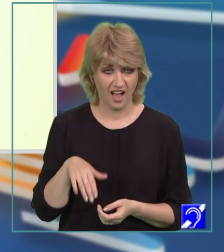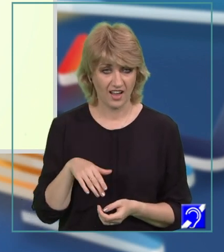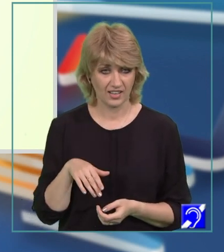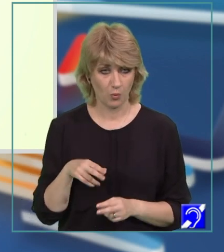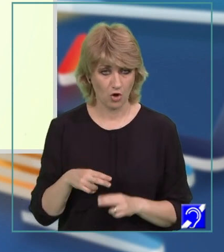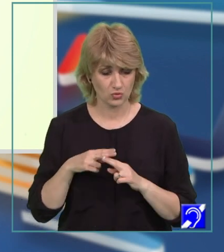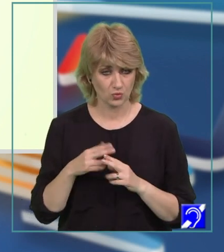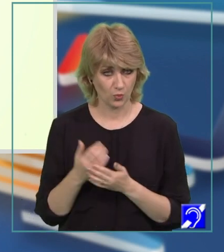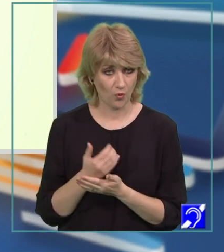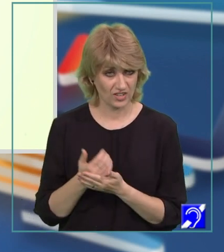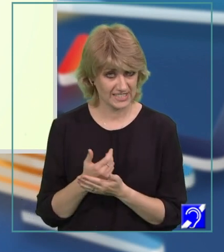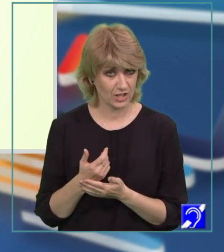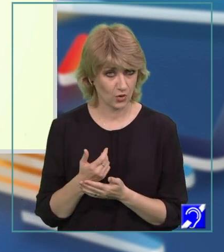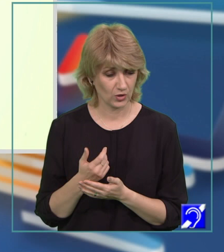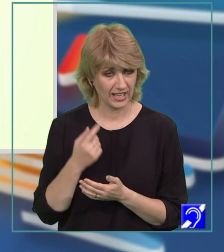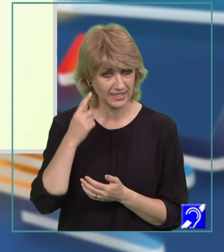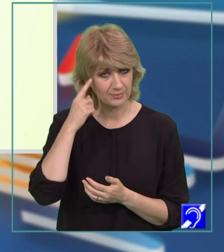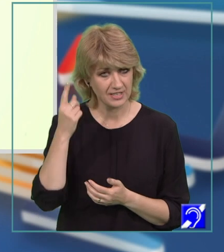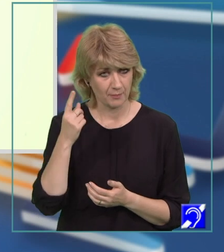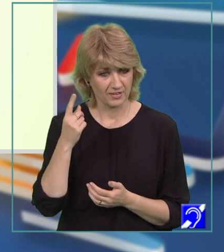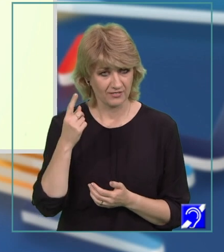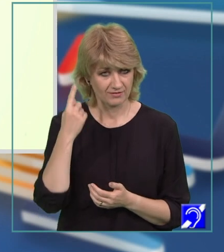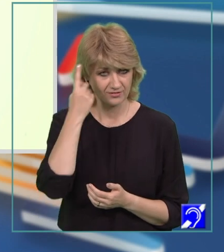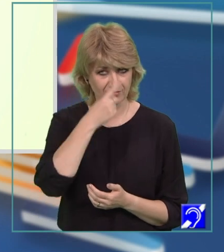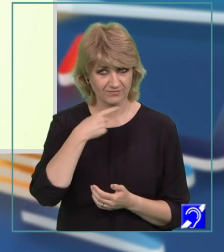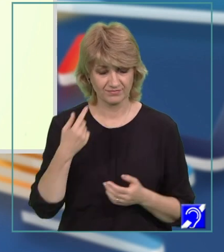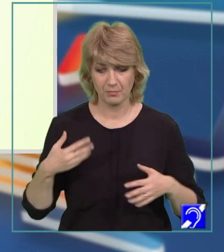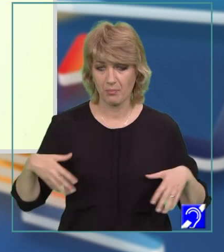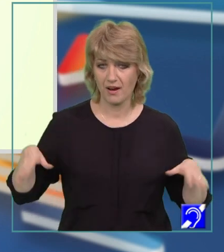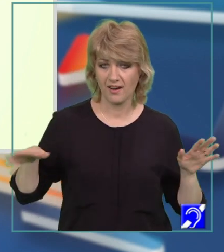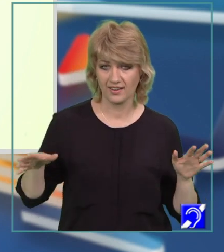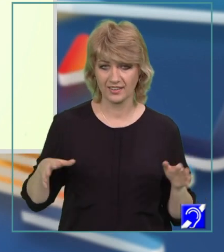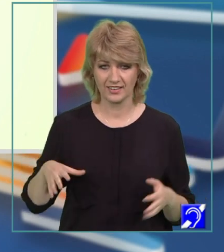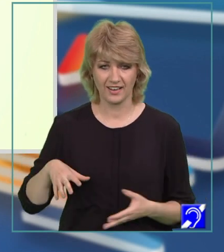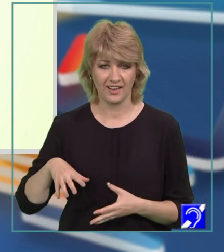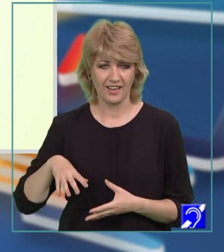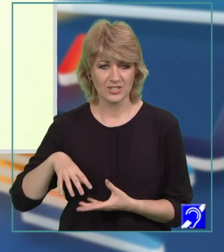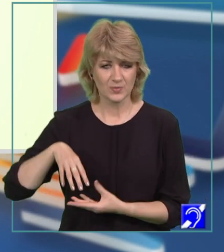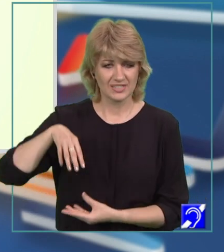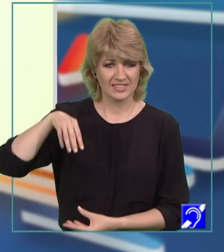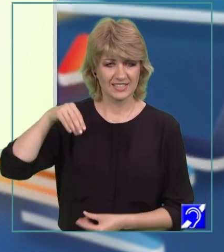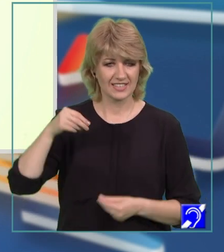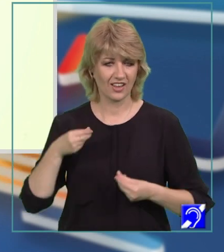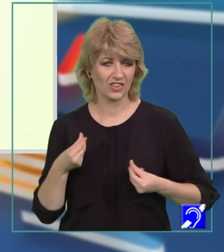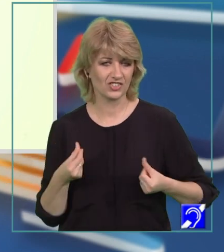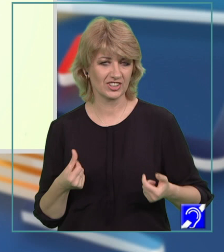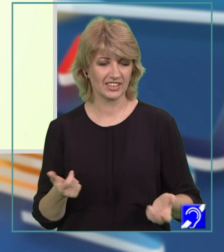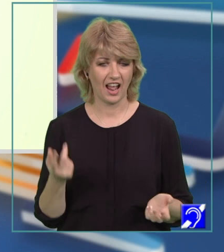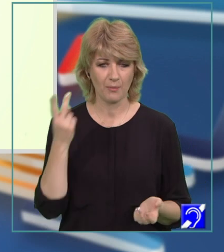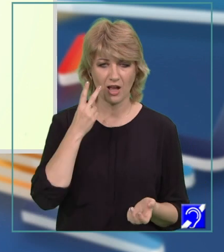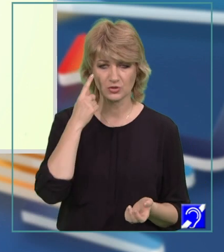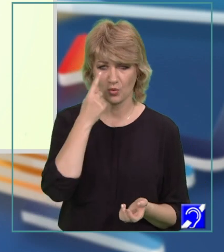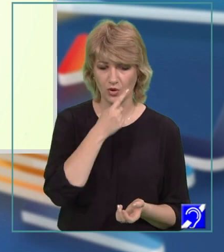cu ajutorul narratorului, dăm seama fizionomia unei balerine. E zveltă, e mlădioasă, e senzorială. Albastrul ochilor,